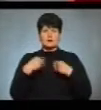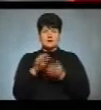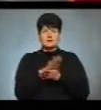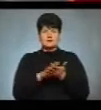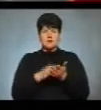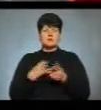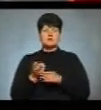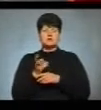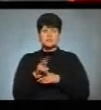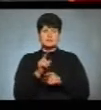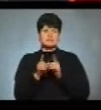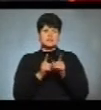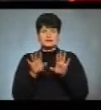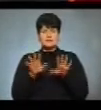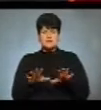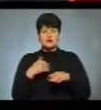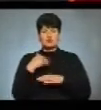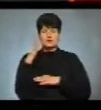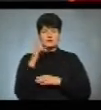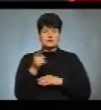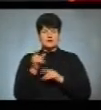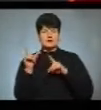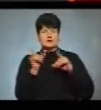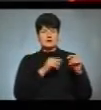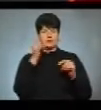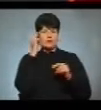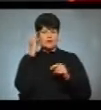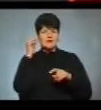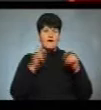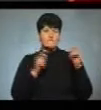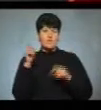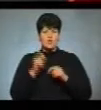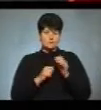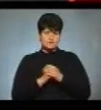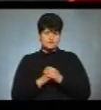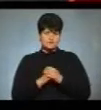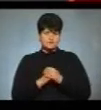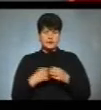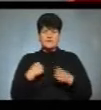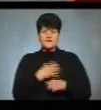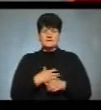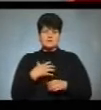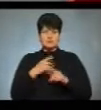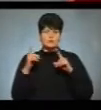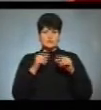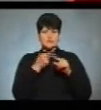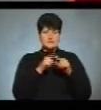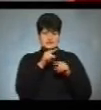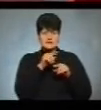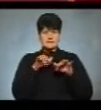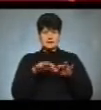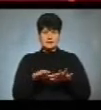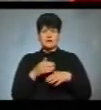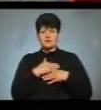змінити місце голосування з Тернополя, бо їду в Київ в форм. Мені важливо відвідати той захід, але не хочу